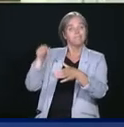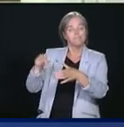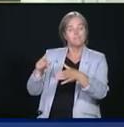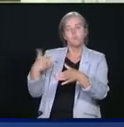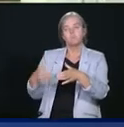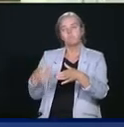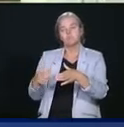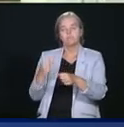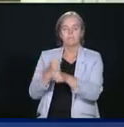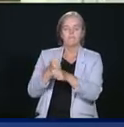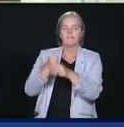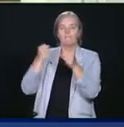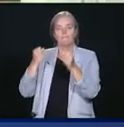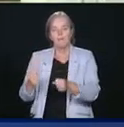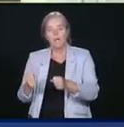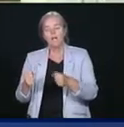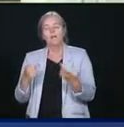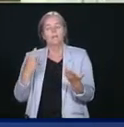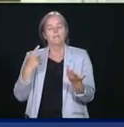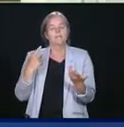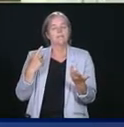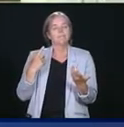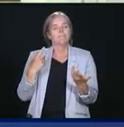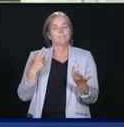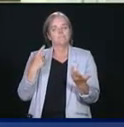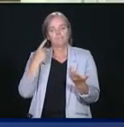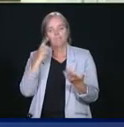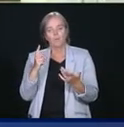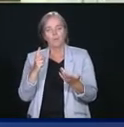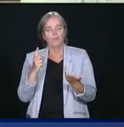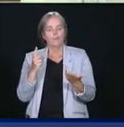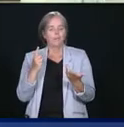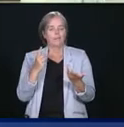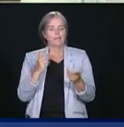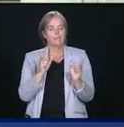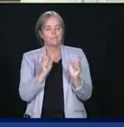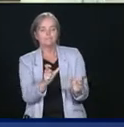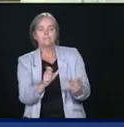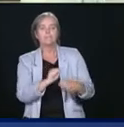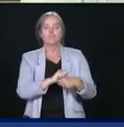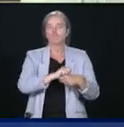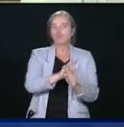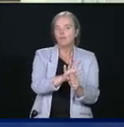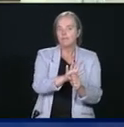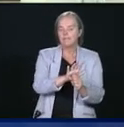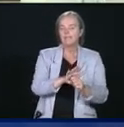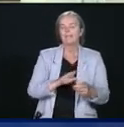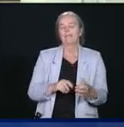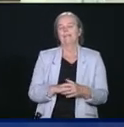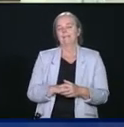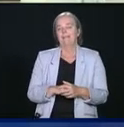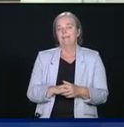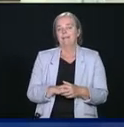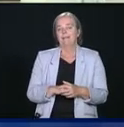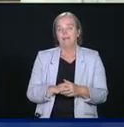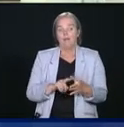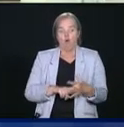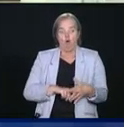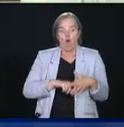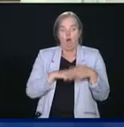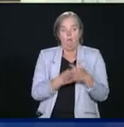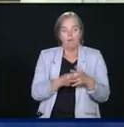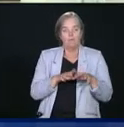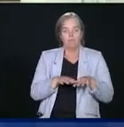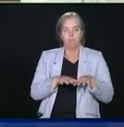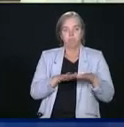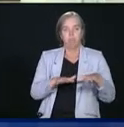de répondre à cette crise. Et donc, dans les débuts, c'était très difficile d'avoir des